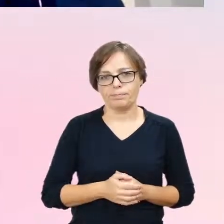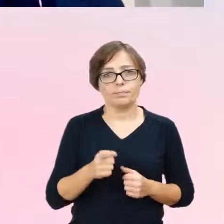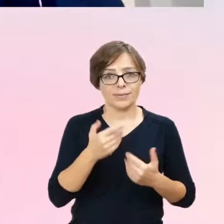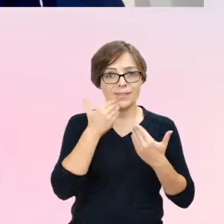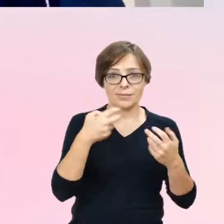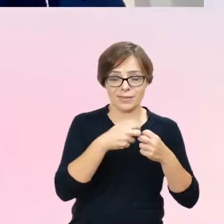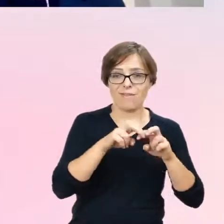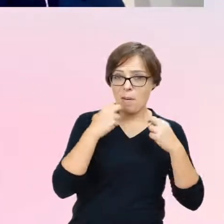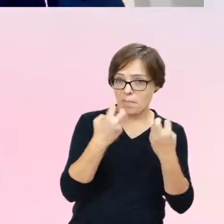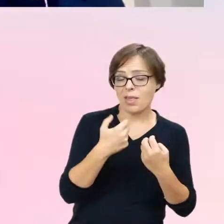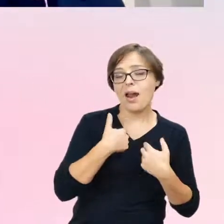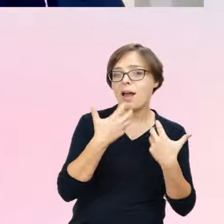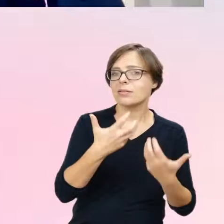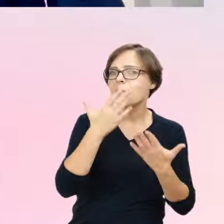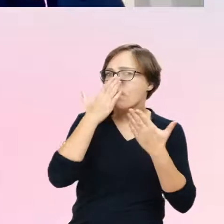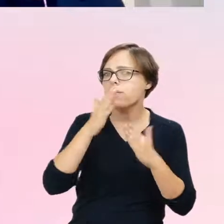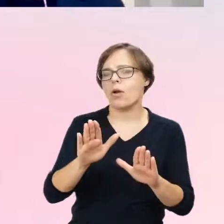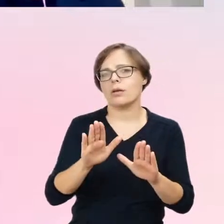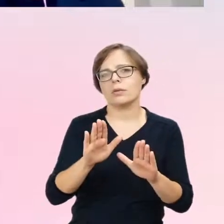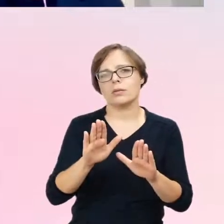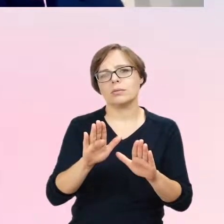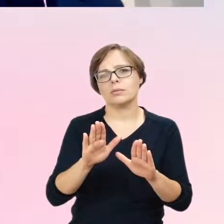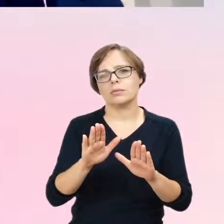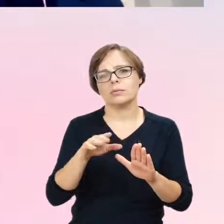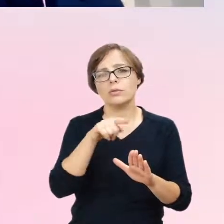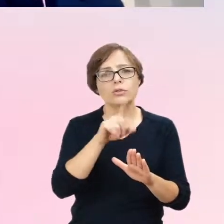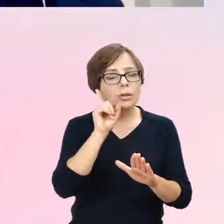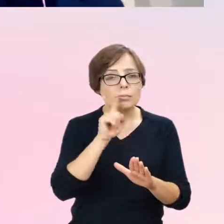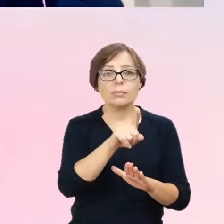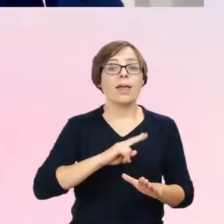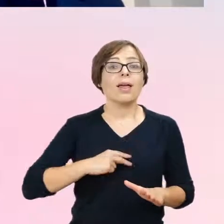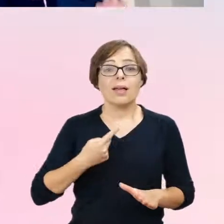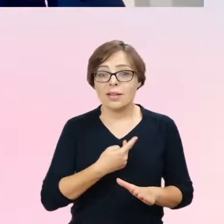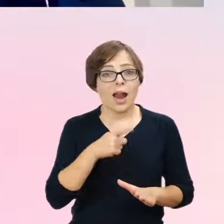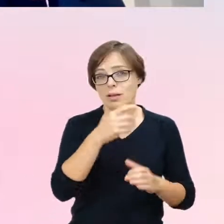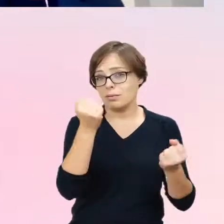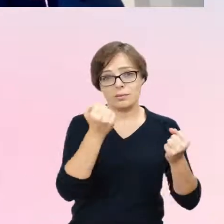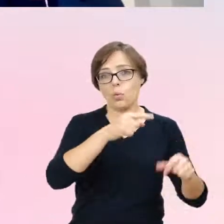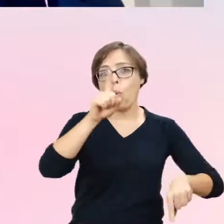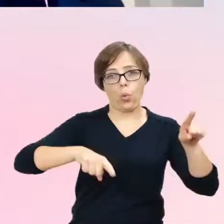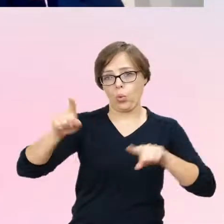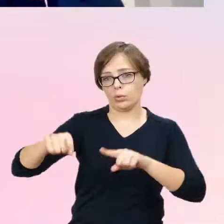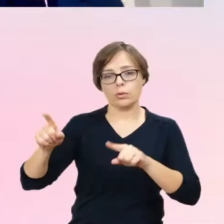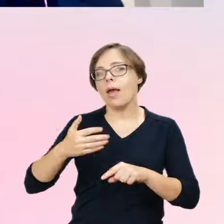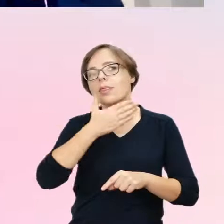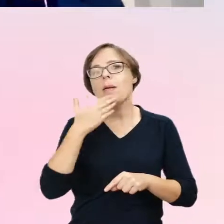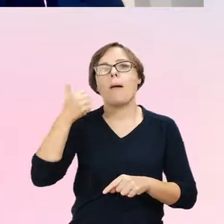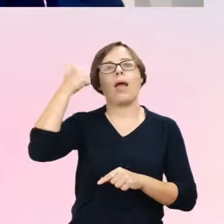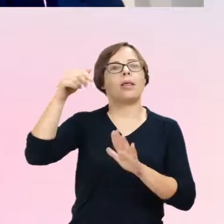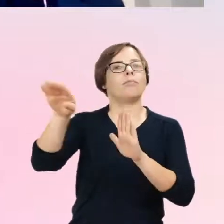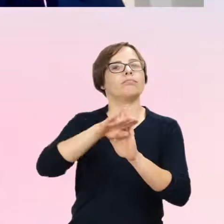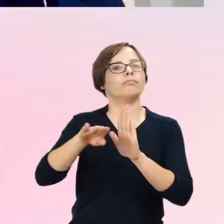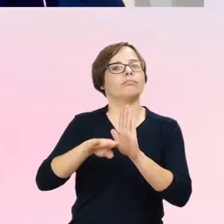webinar pokazać jak bardzo jest to zróżnicowane zjawisko i tak naprawdę, że nie ma jednego standardu postępowania.